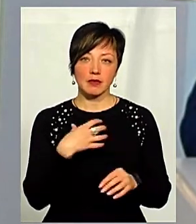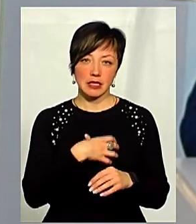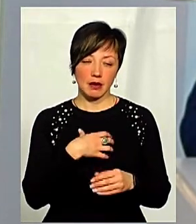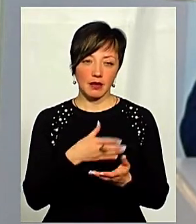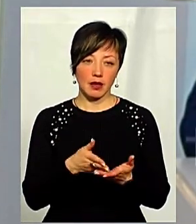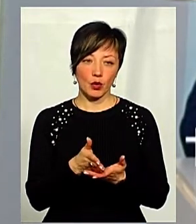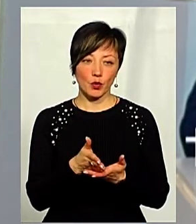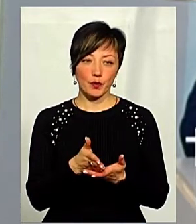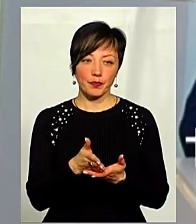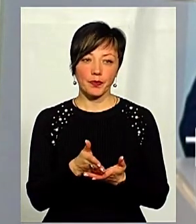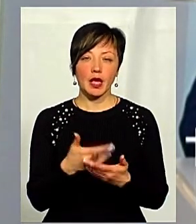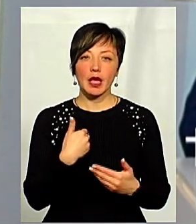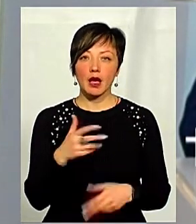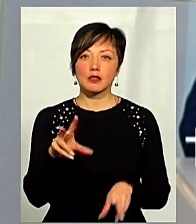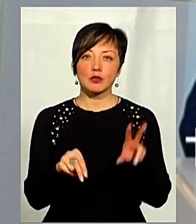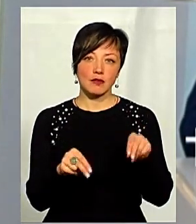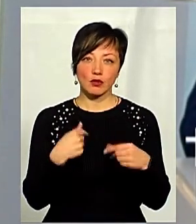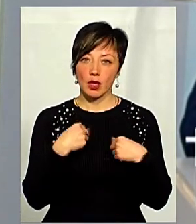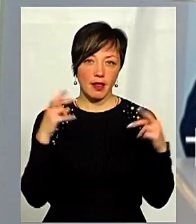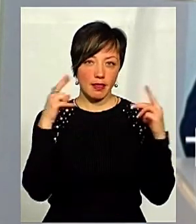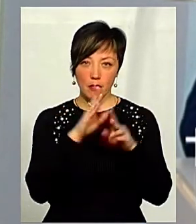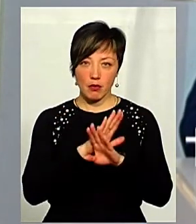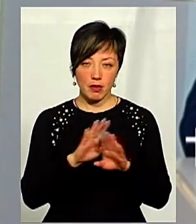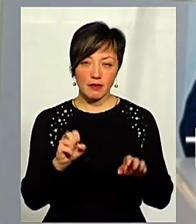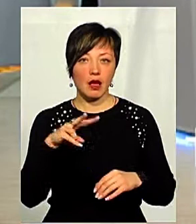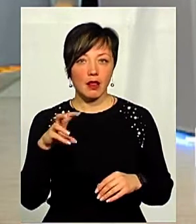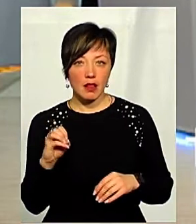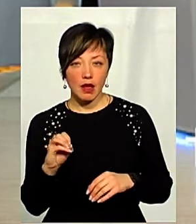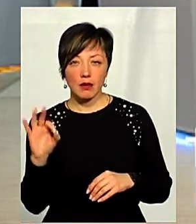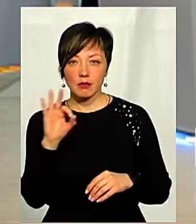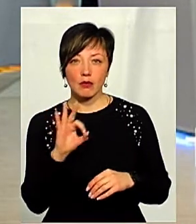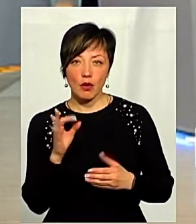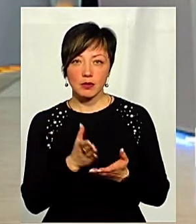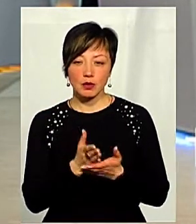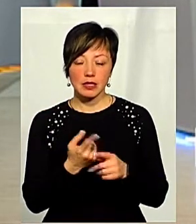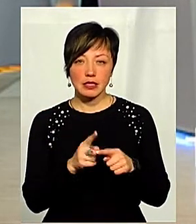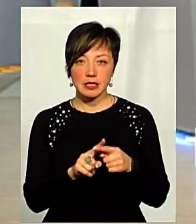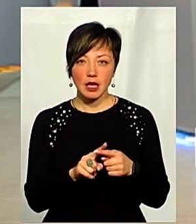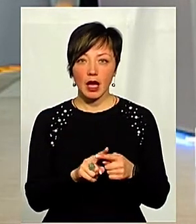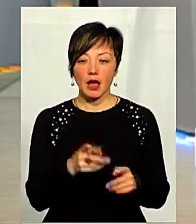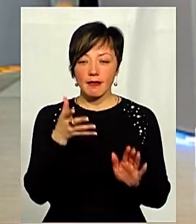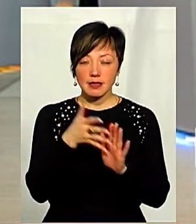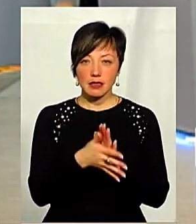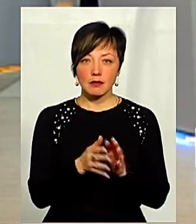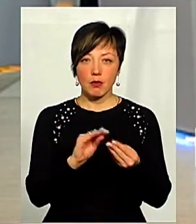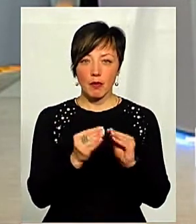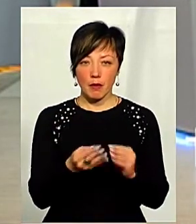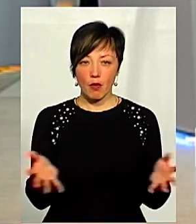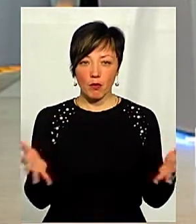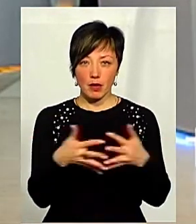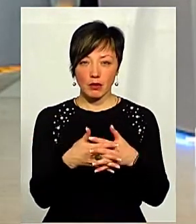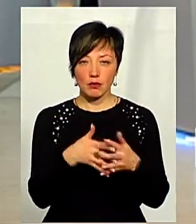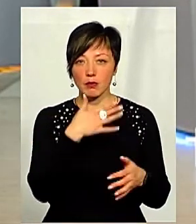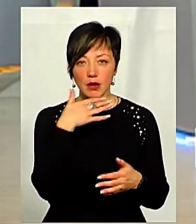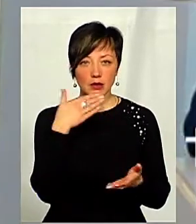стратегії. Я сподіваюся, що я не помилився, але щодо безпосередньо цих цілів, наскрізні проблеми, вони взагалі об'єднують багато дуже